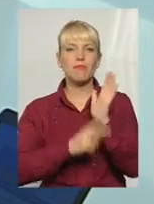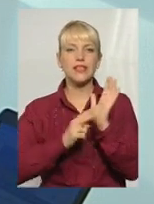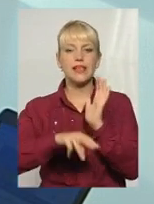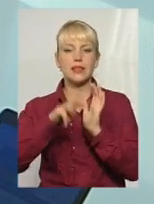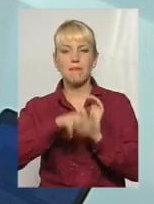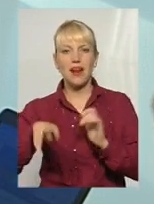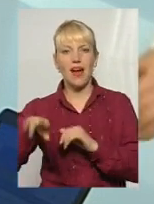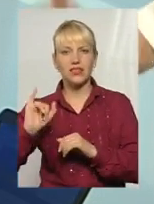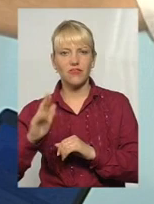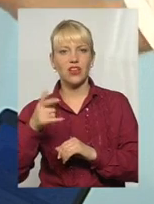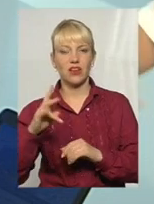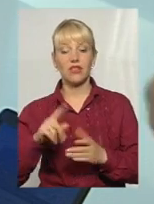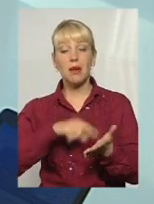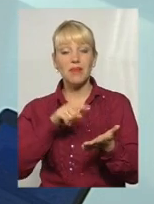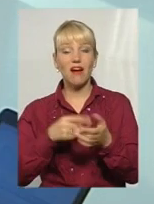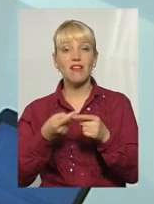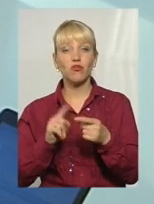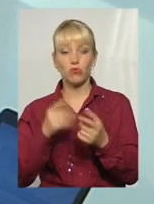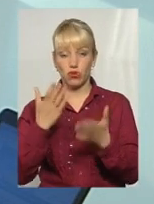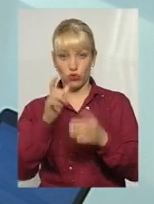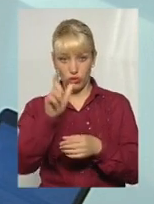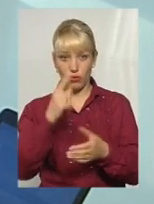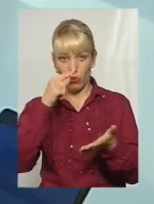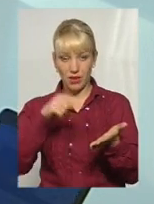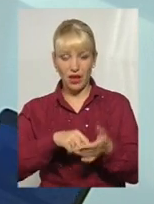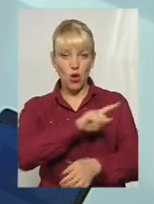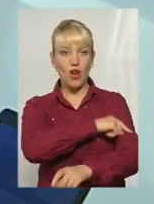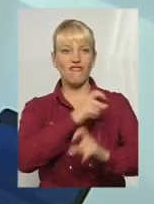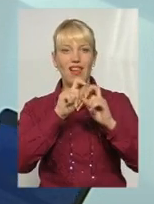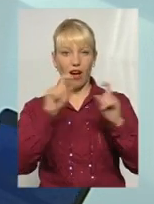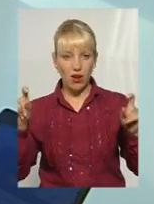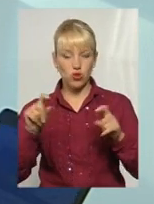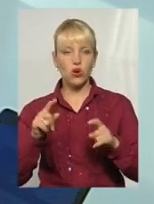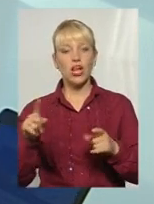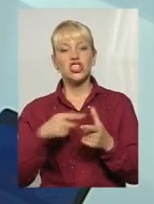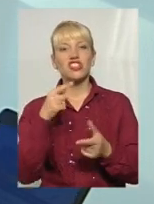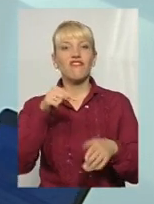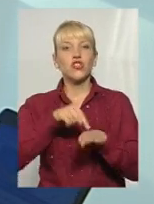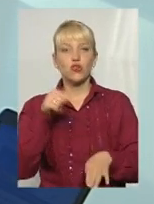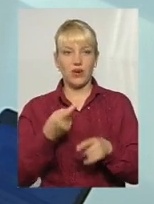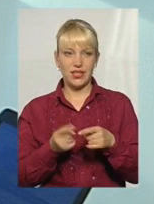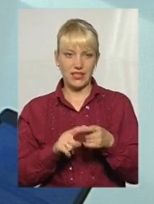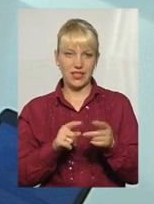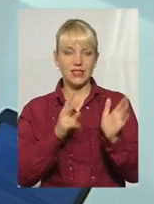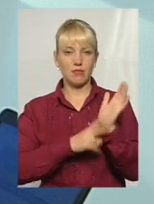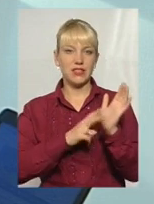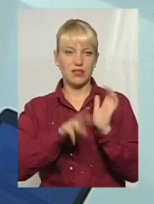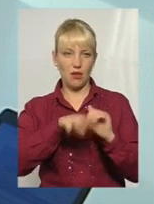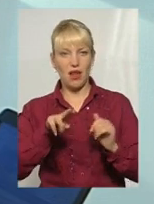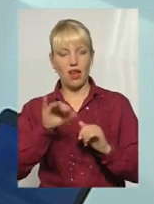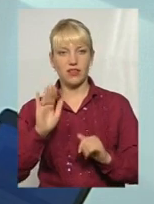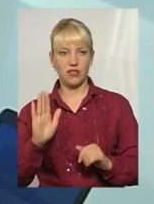безпосередньо людина, яка попала в лікарню, чи вона відчуває хоч щось з цих 80 мільярдів.